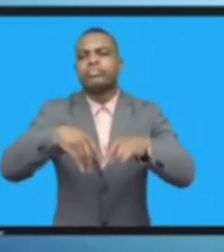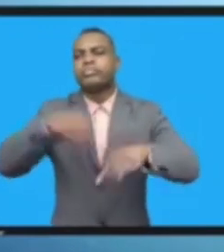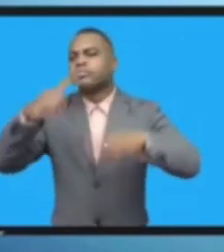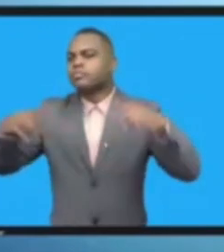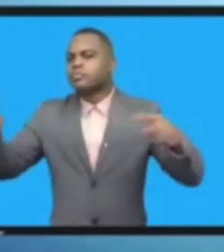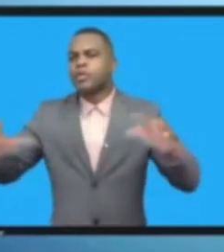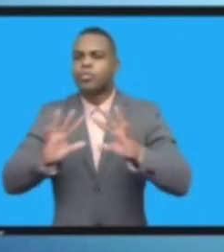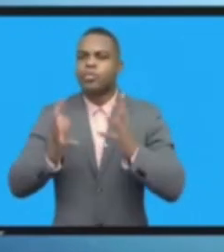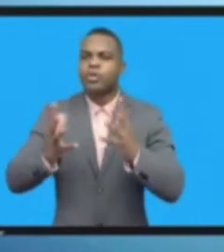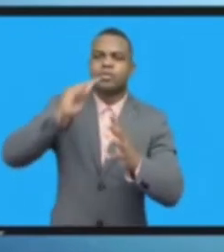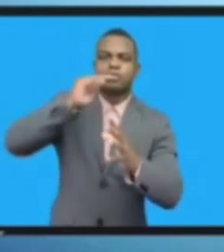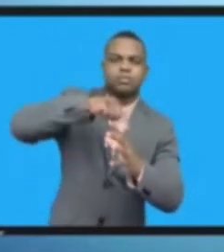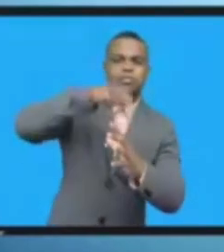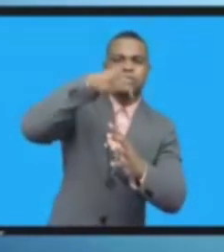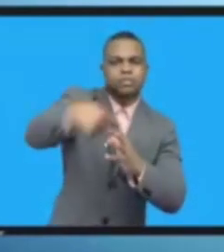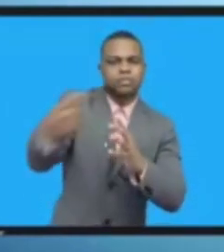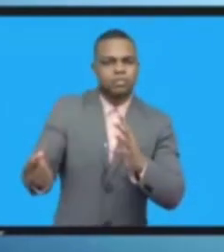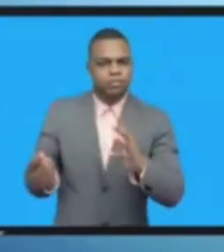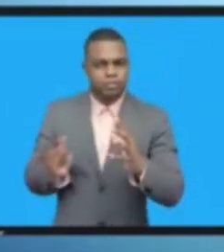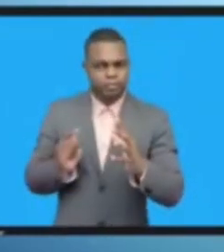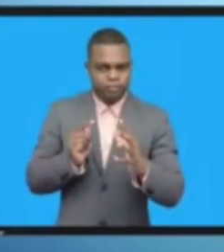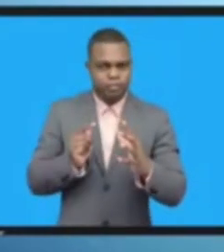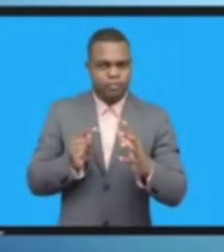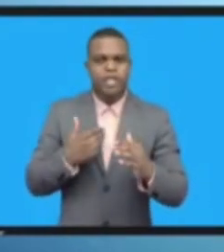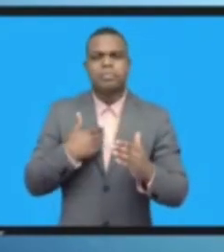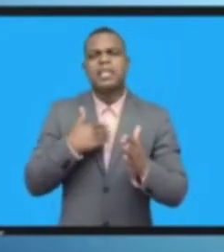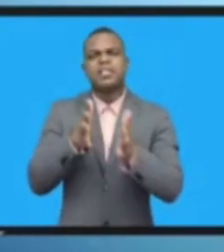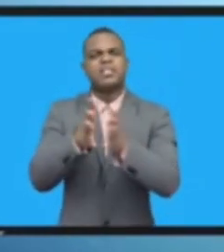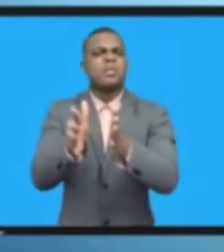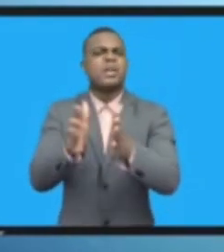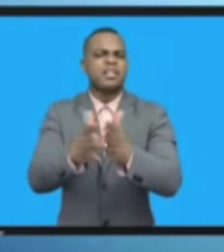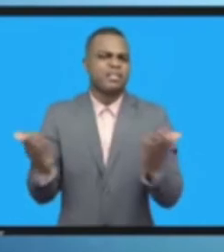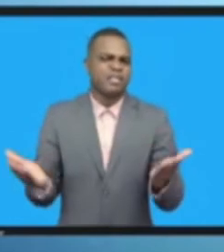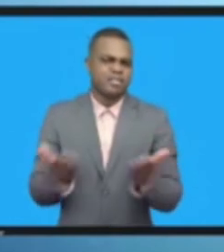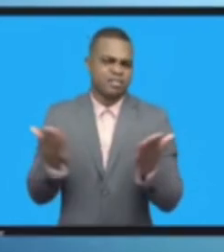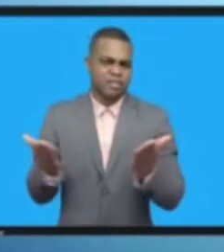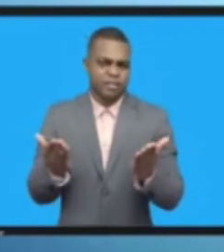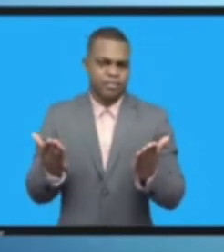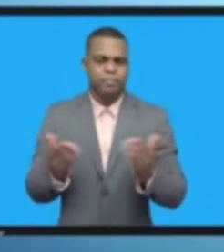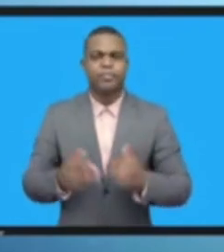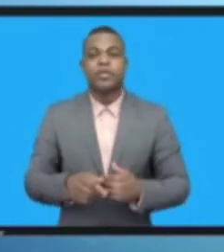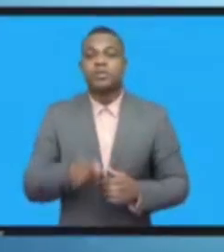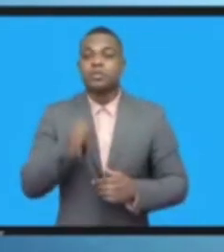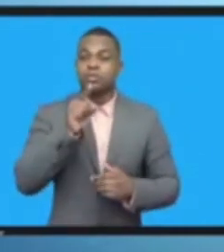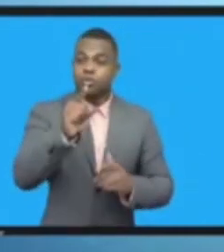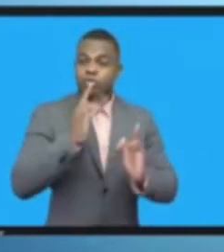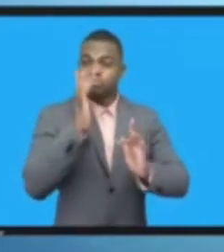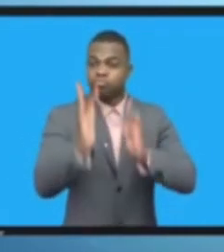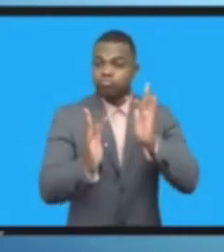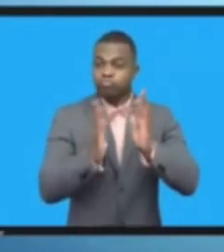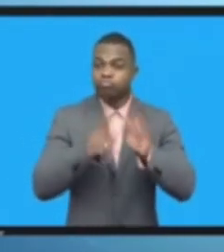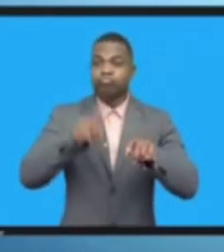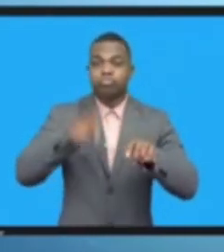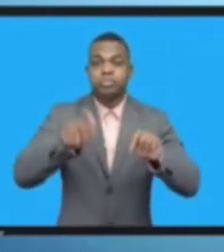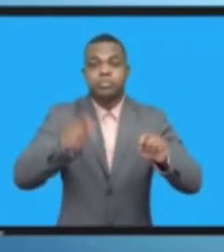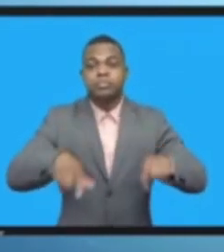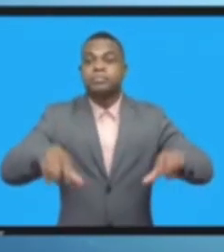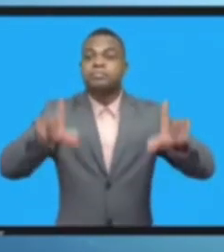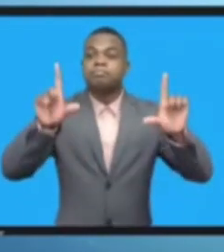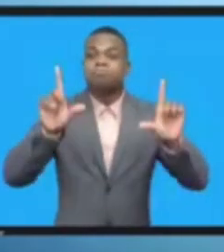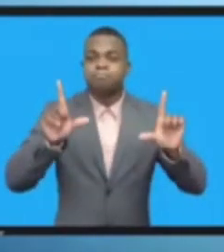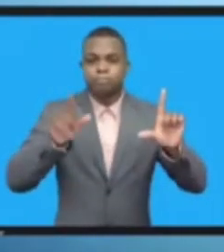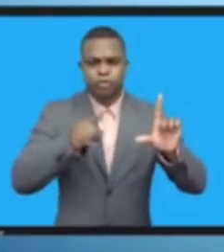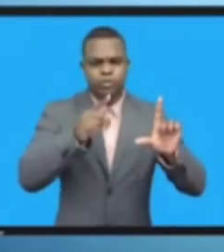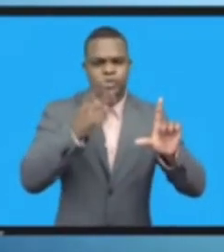الأمور يمكنكم أن تستخدموا بشكل مجاني دين الإنترنت البروتوكولات والدين أس